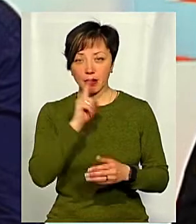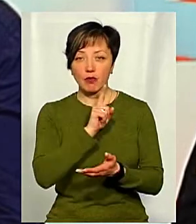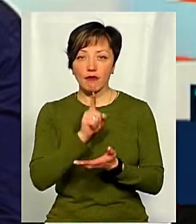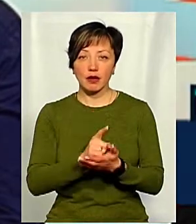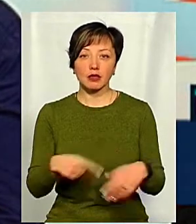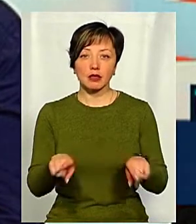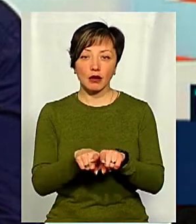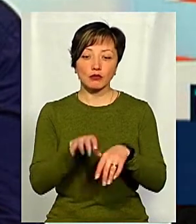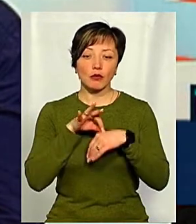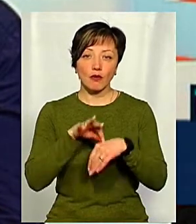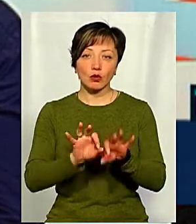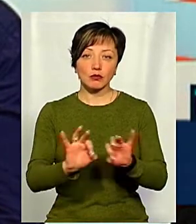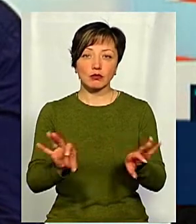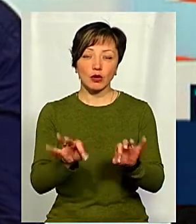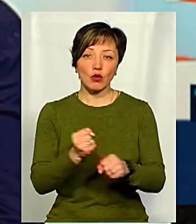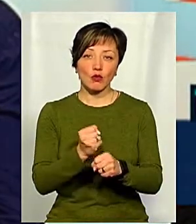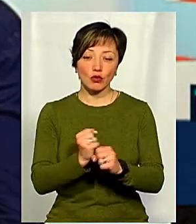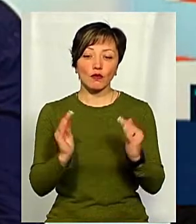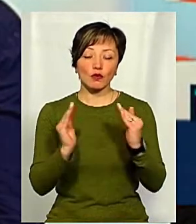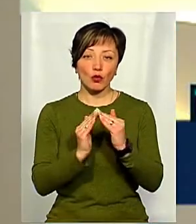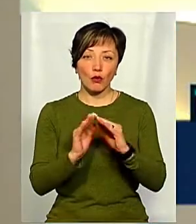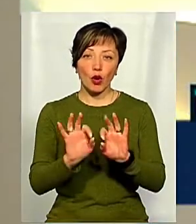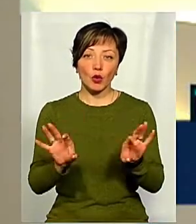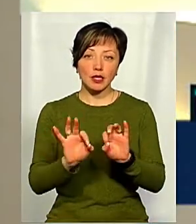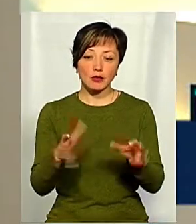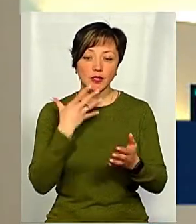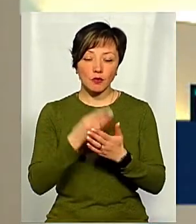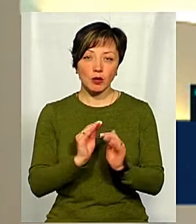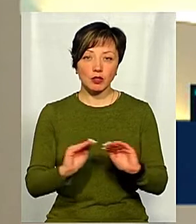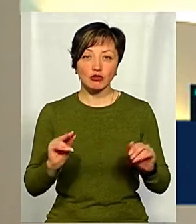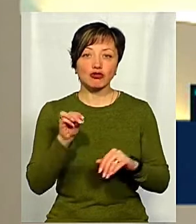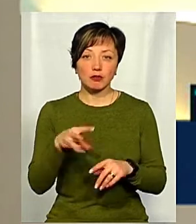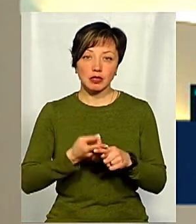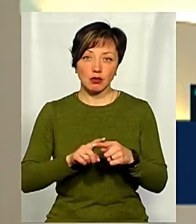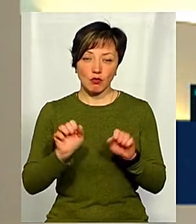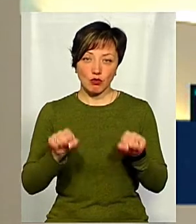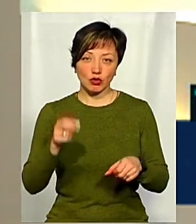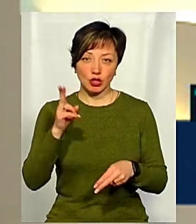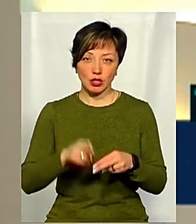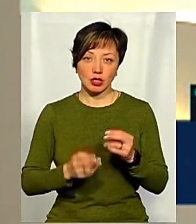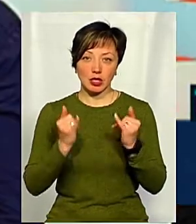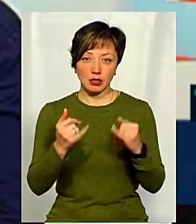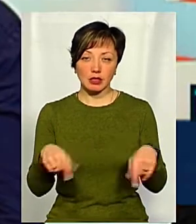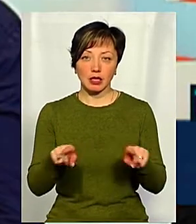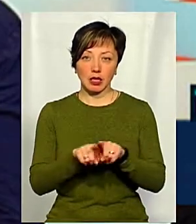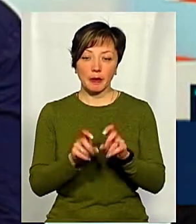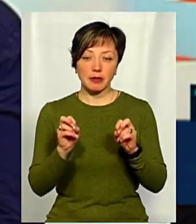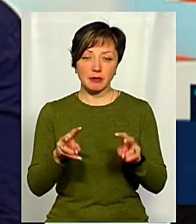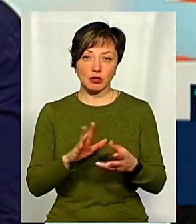повинні також проводити відповідну роботу і вдома, роз'яснювати своїм дітям про те, чим це може закінчитися для них отакі